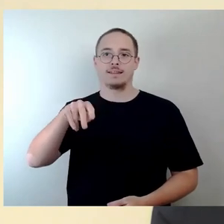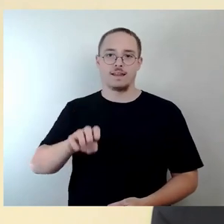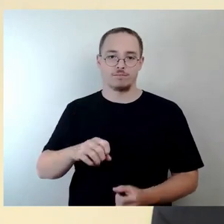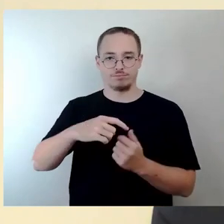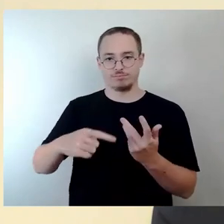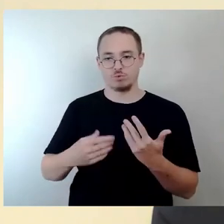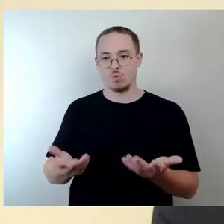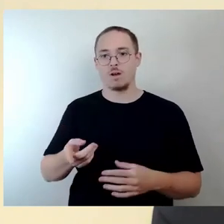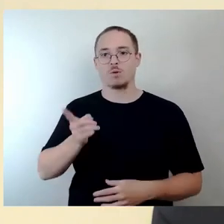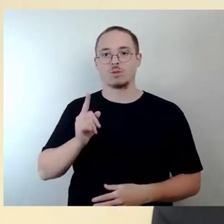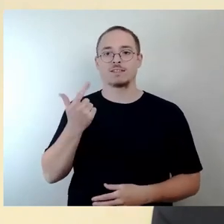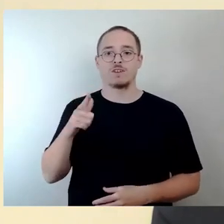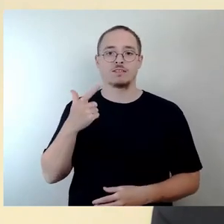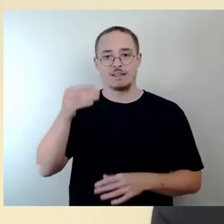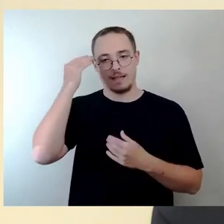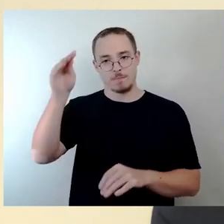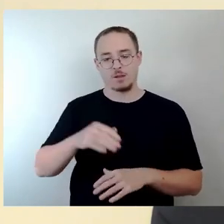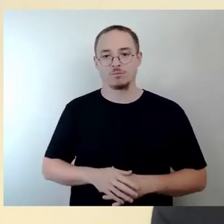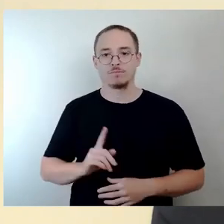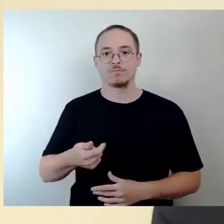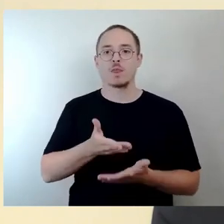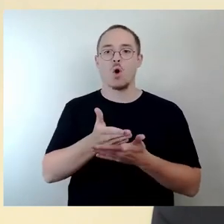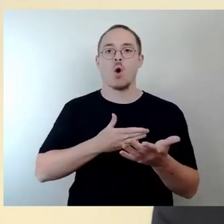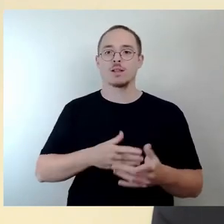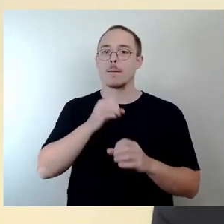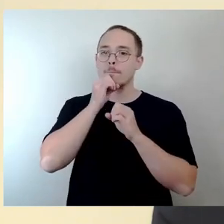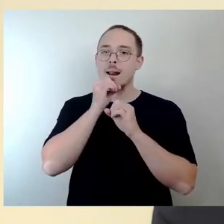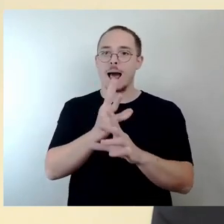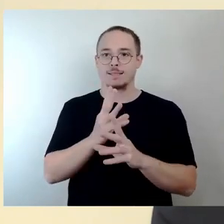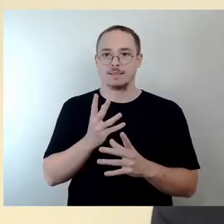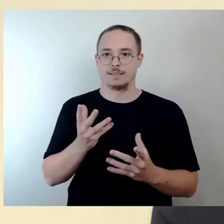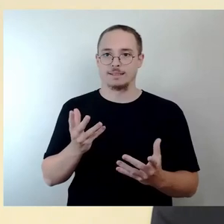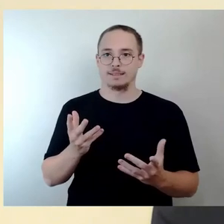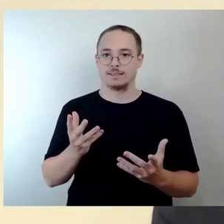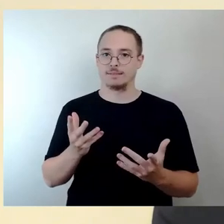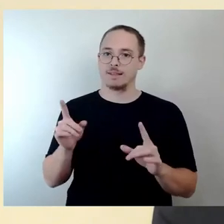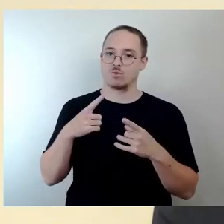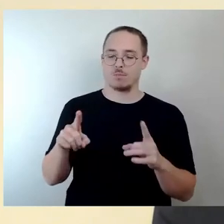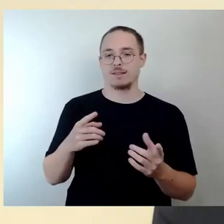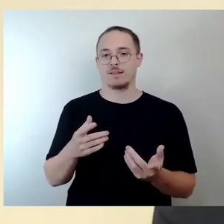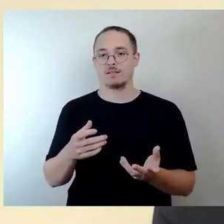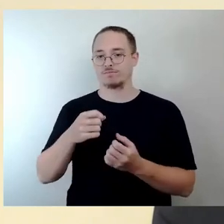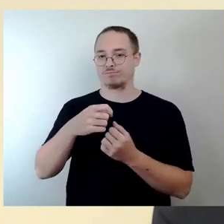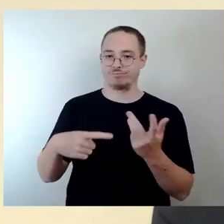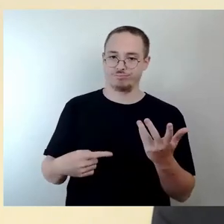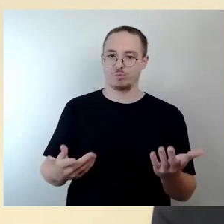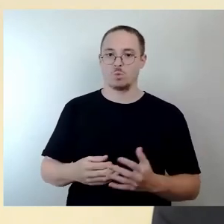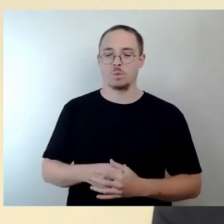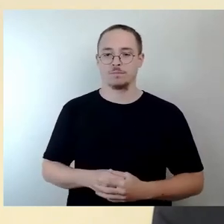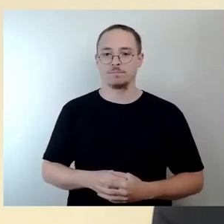Holzblasinstrumente, also Blockflöte, Querflöte, Oboe, Klarinette, Saxophon und klassisches Fagott mit